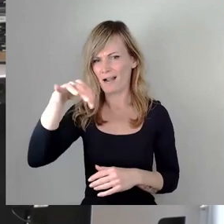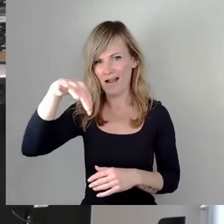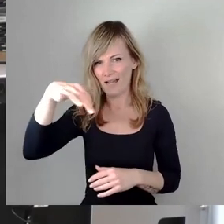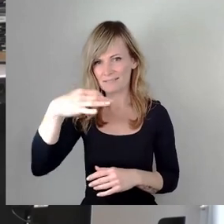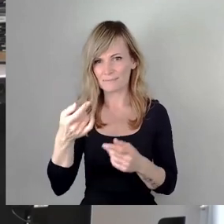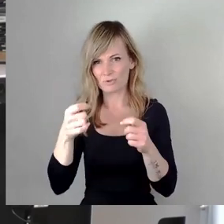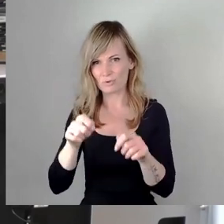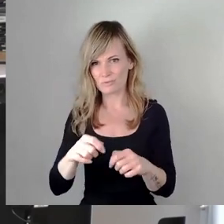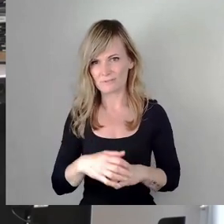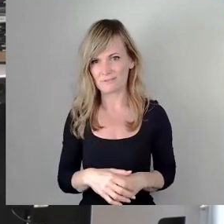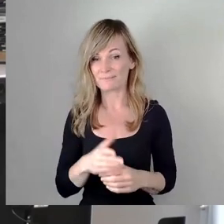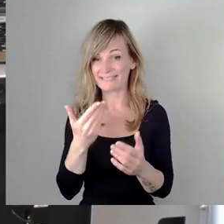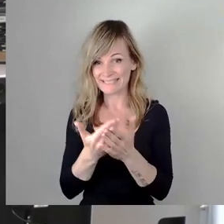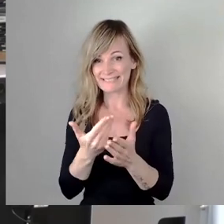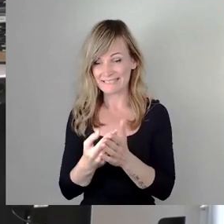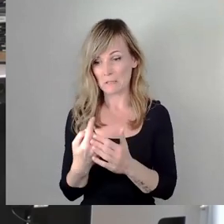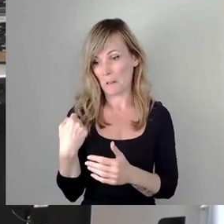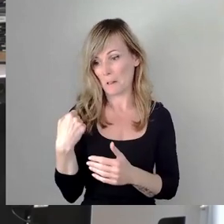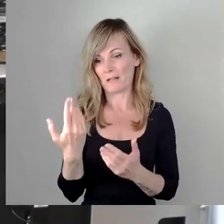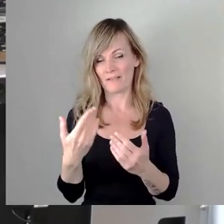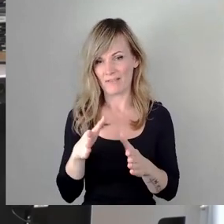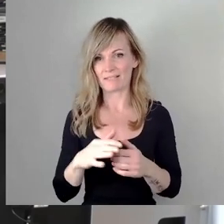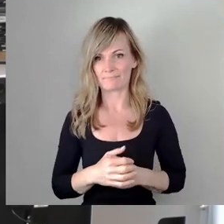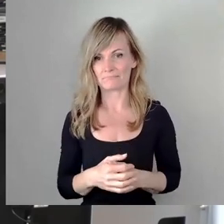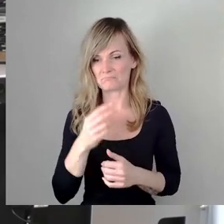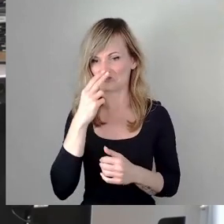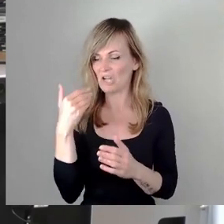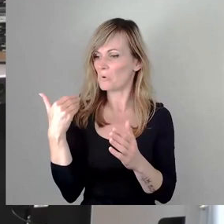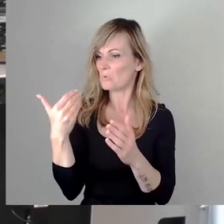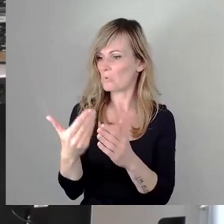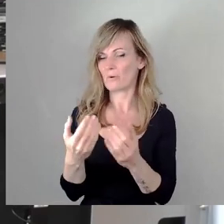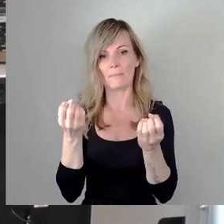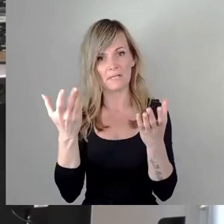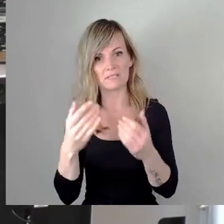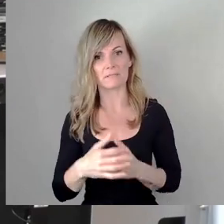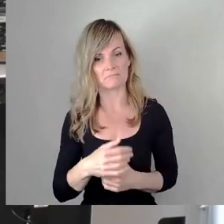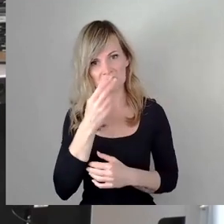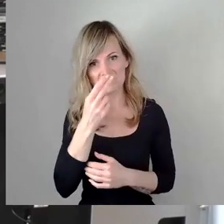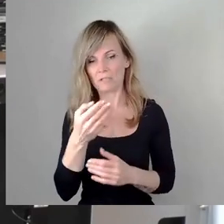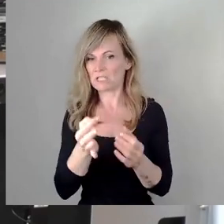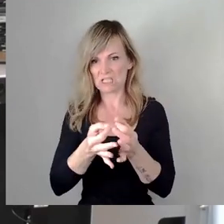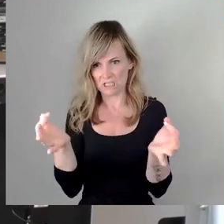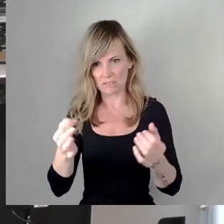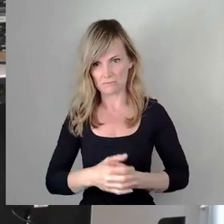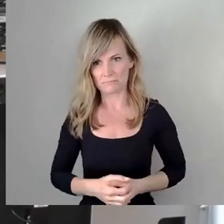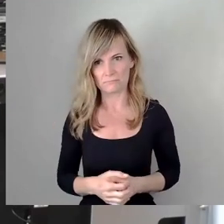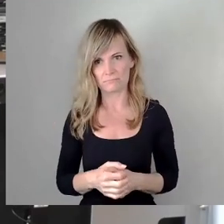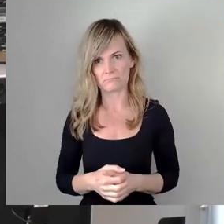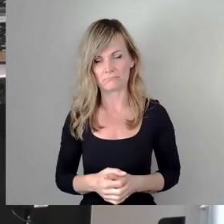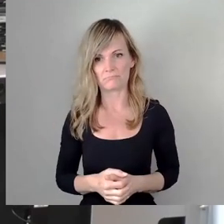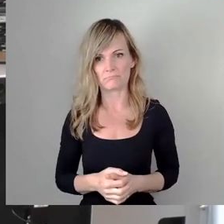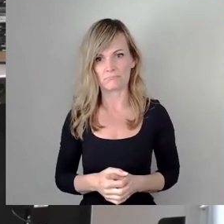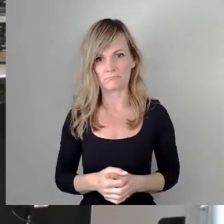zurückliegt. Und wenn man schaut, was passiert ist, sieht man, es ist im Grunde genommen nichts passiert. Und wenn ich auf den